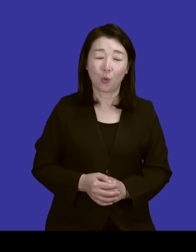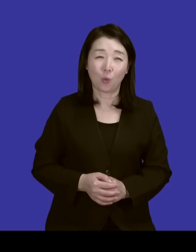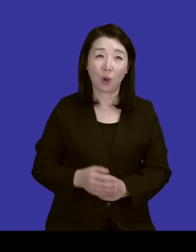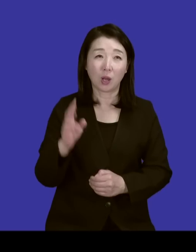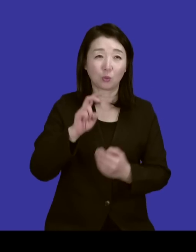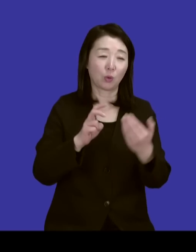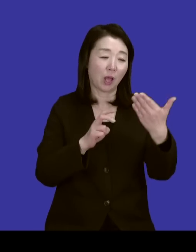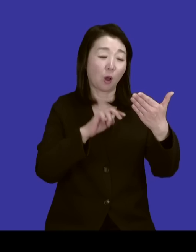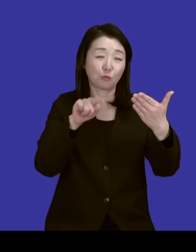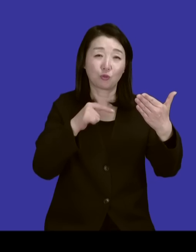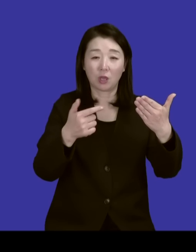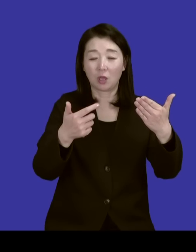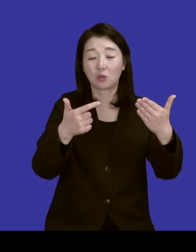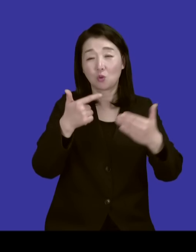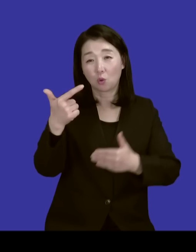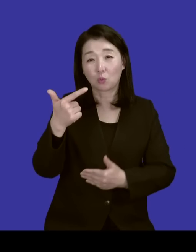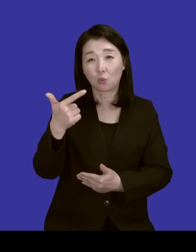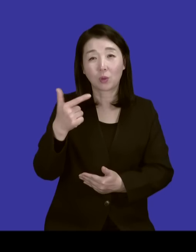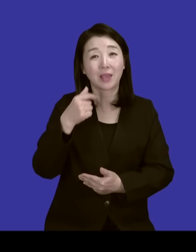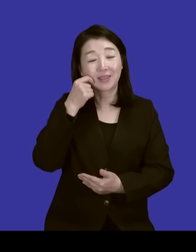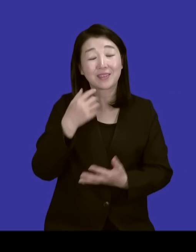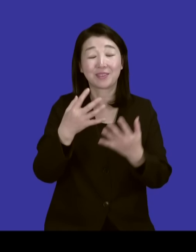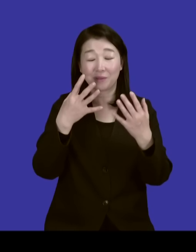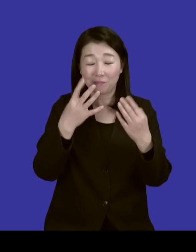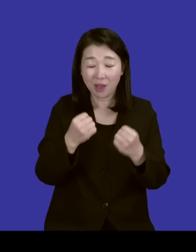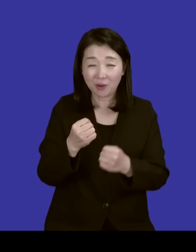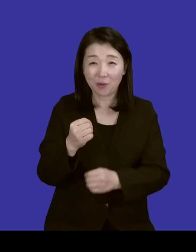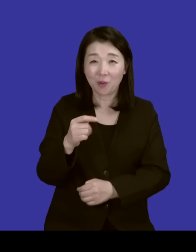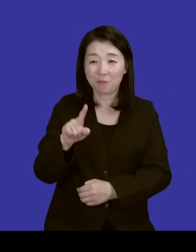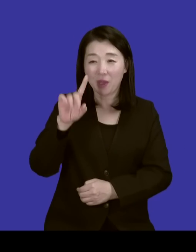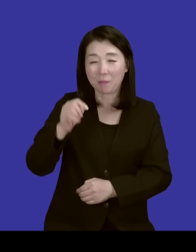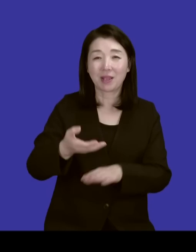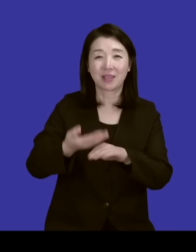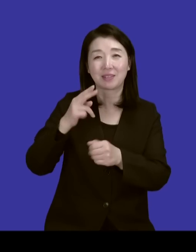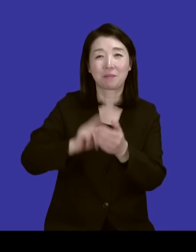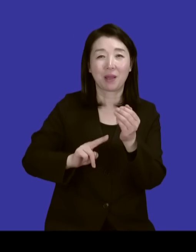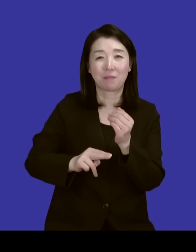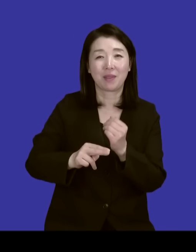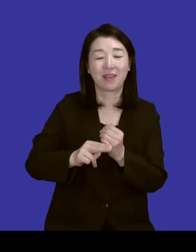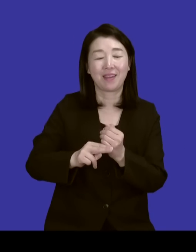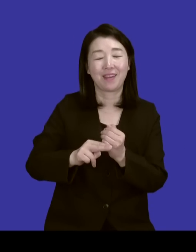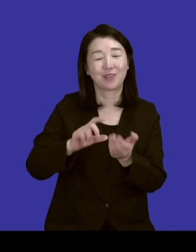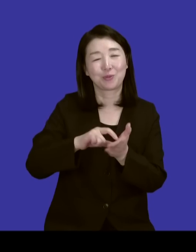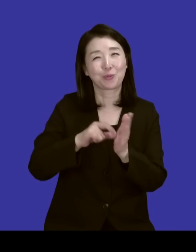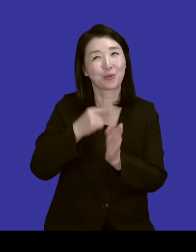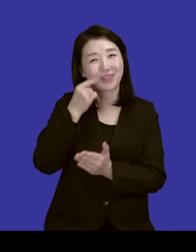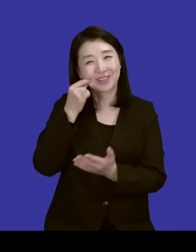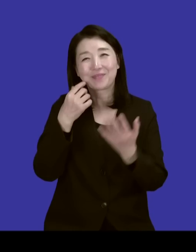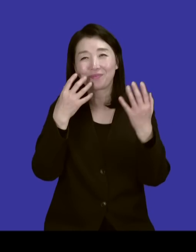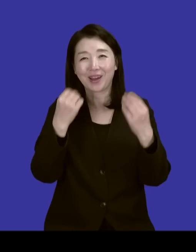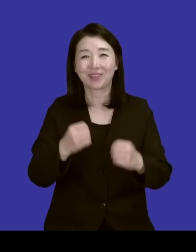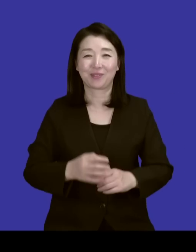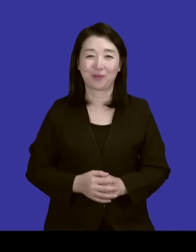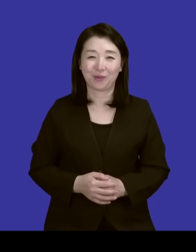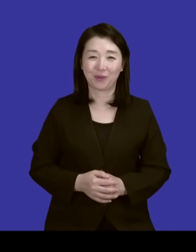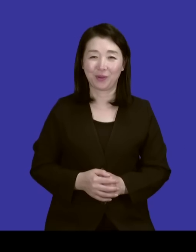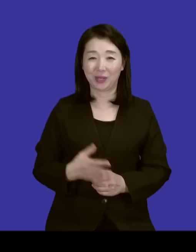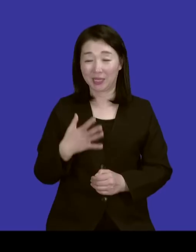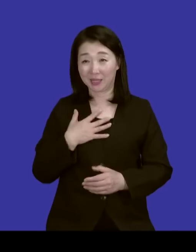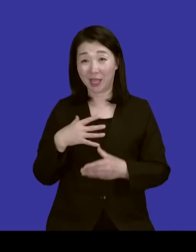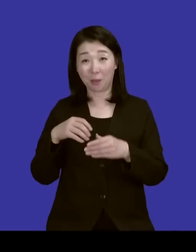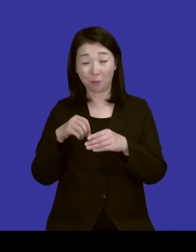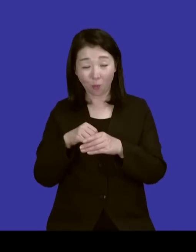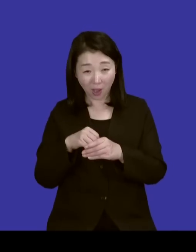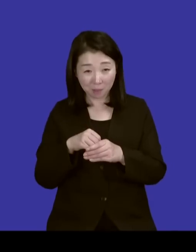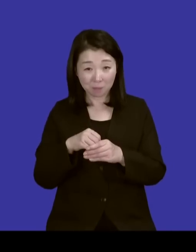했다고 또 100만 장 이상의 판매 기록을 할 정도로 인기가 많으셨다고 저를 비롯해서 모든 그 당시